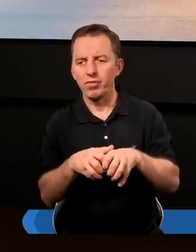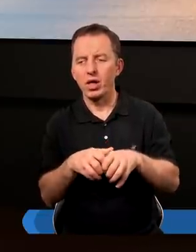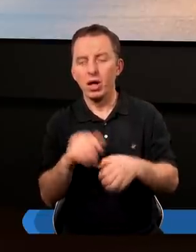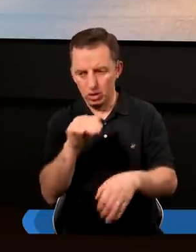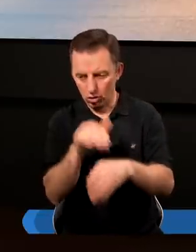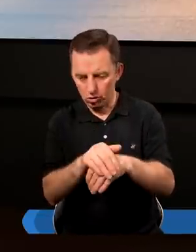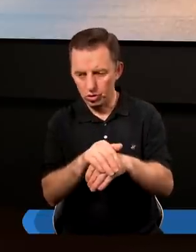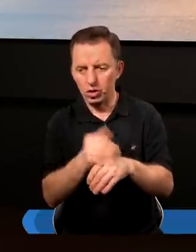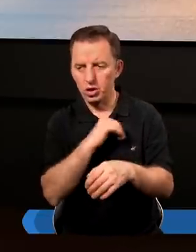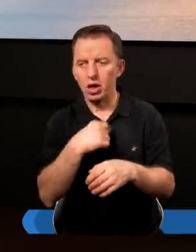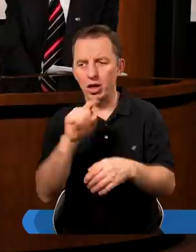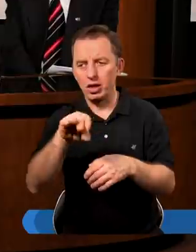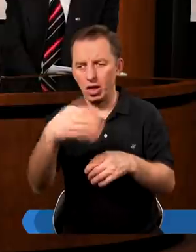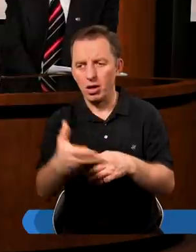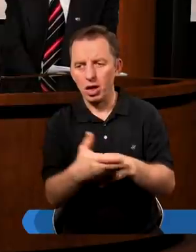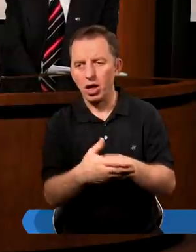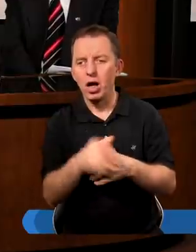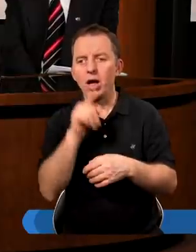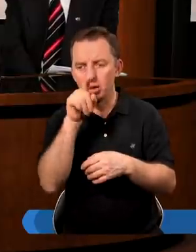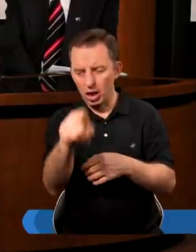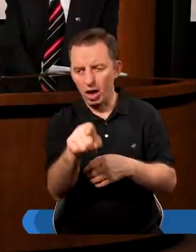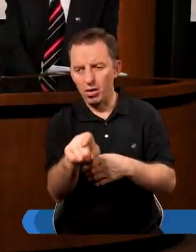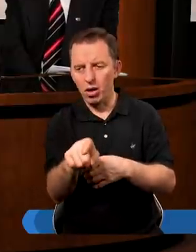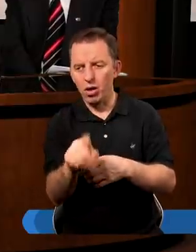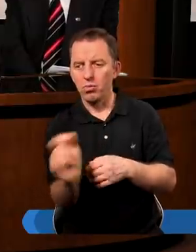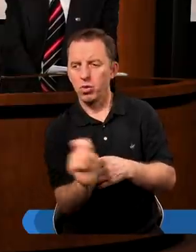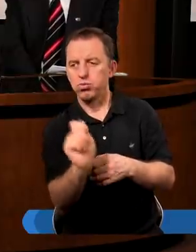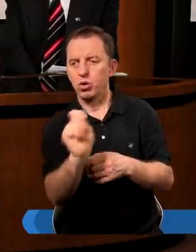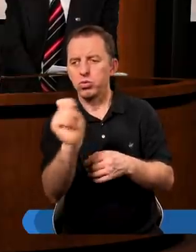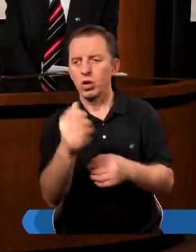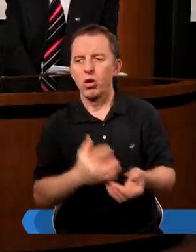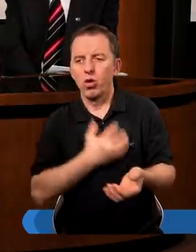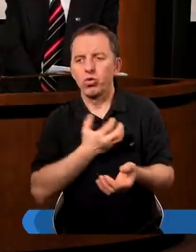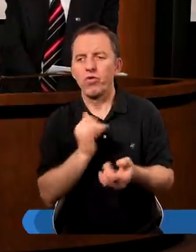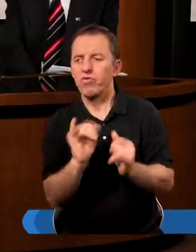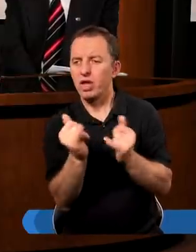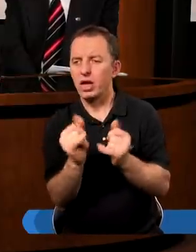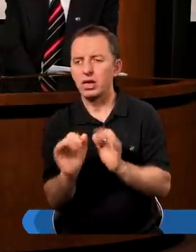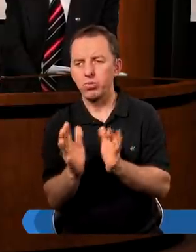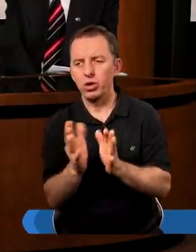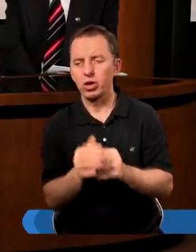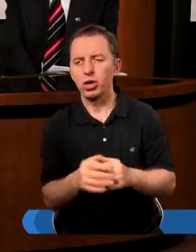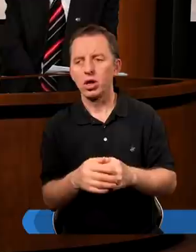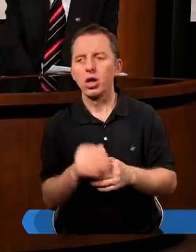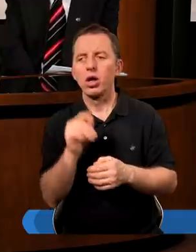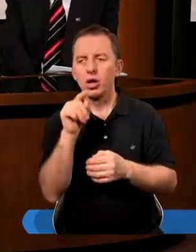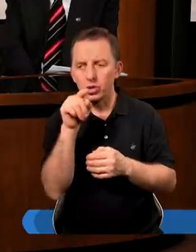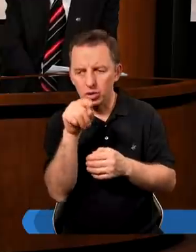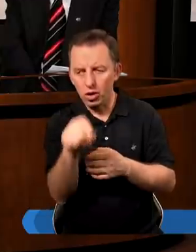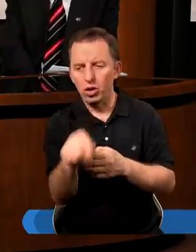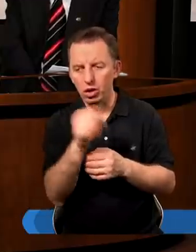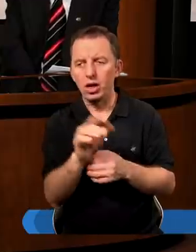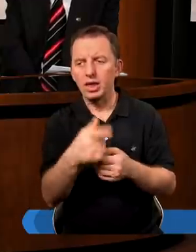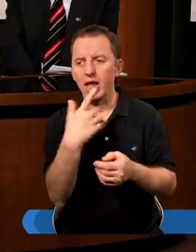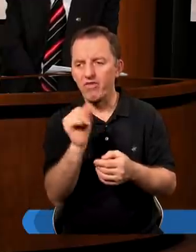zgodzicie się z tym, że tam zostało rozbudzone uczucie chciwości? W jaki sposób? Tak, pasuje do tej